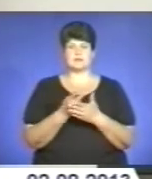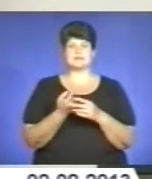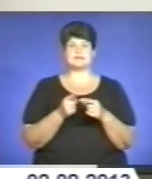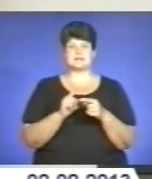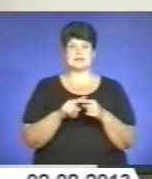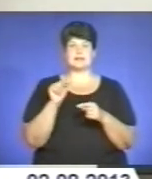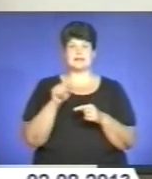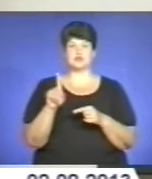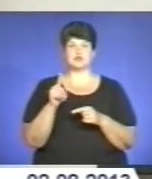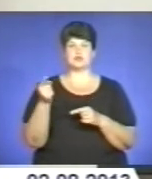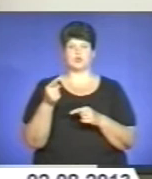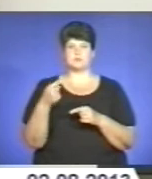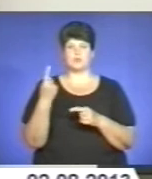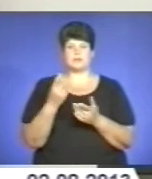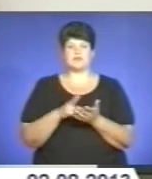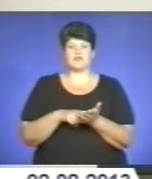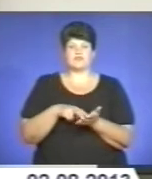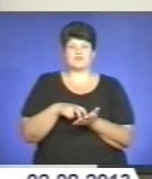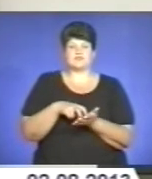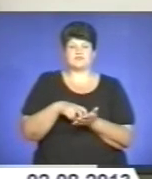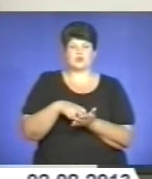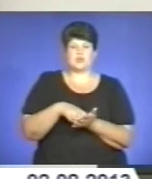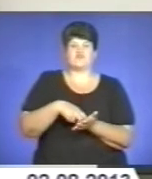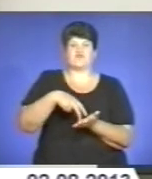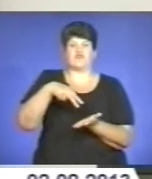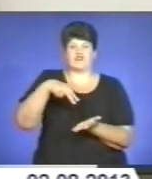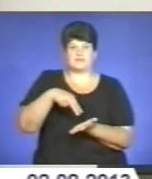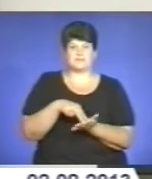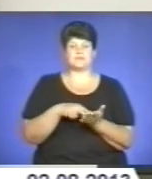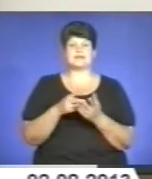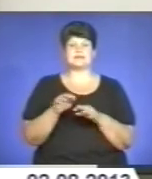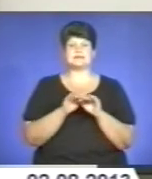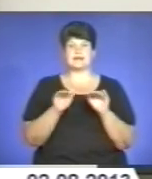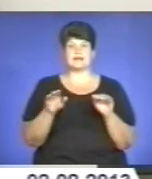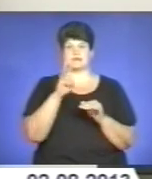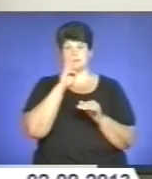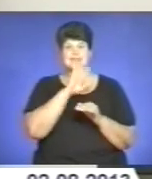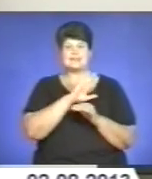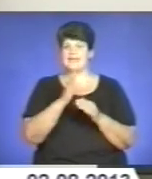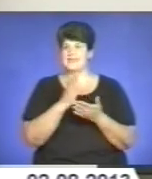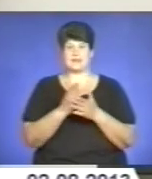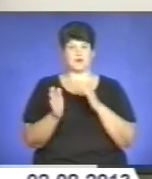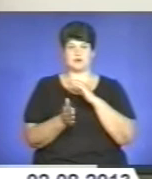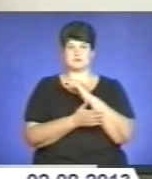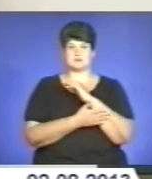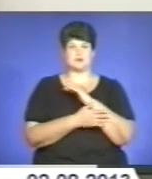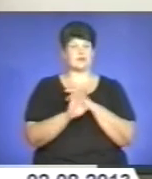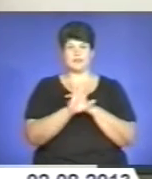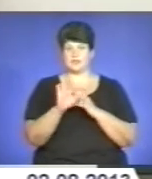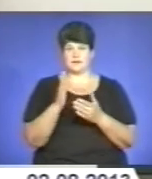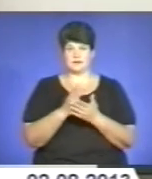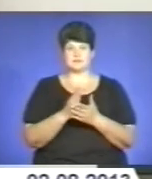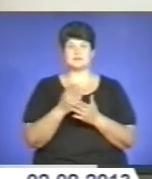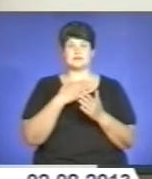Тернопільська область піднялася з колін, і вона за рівнем середньої заробітної плати не є остання, не остання, за нами є